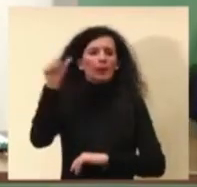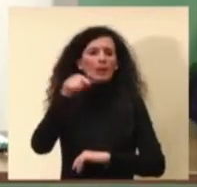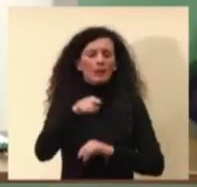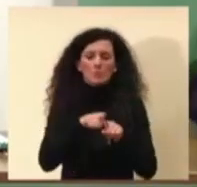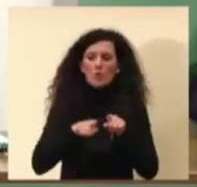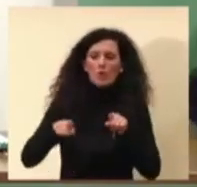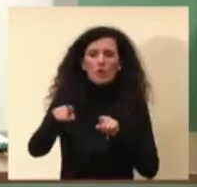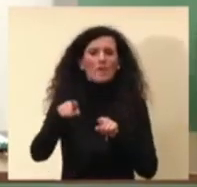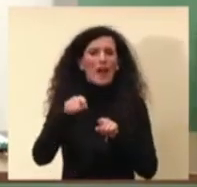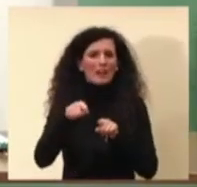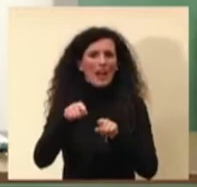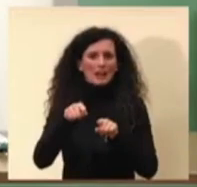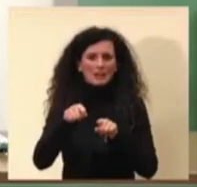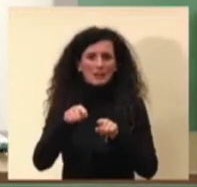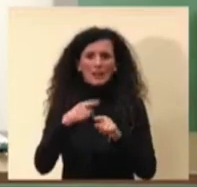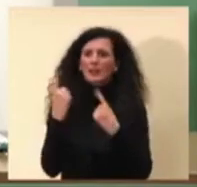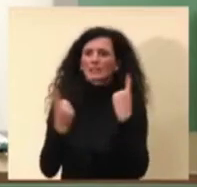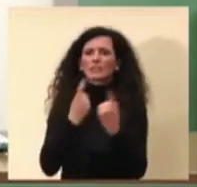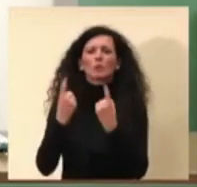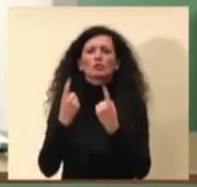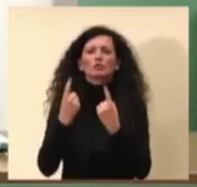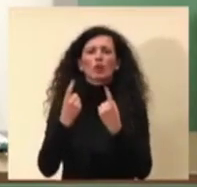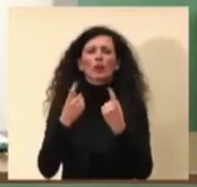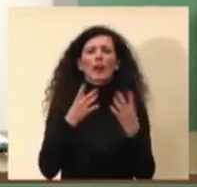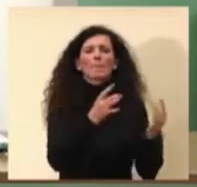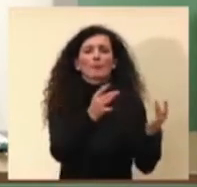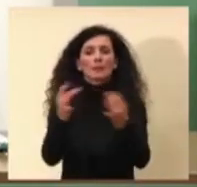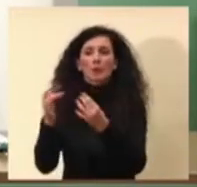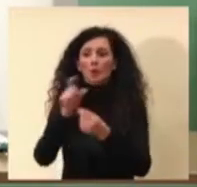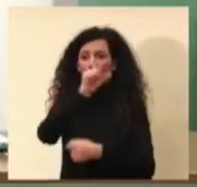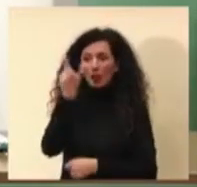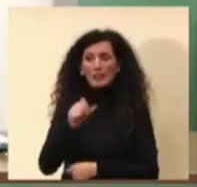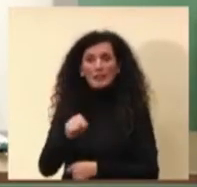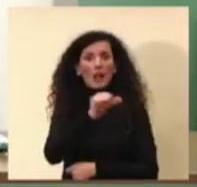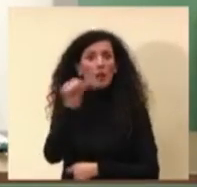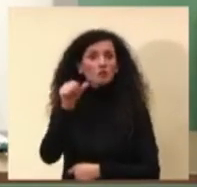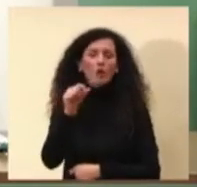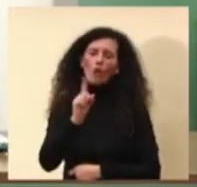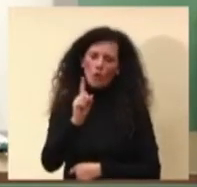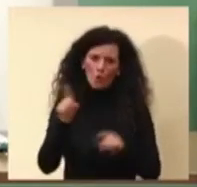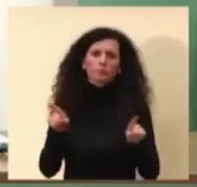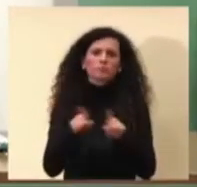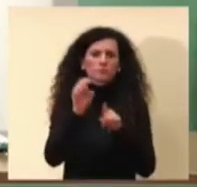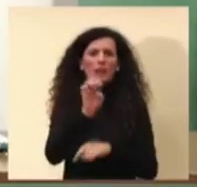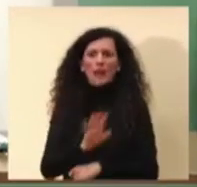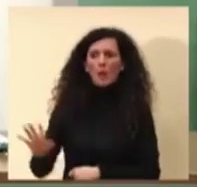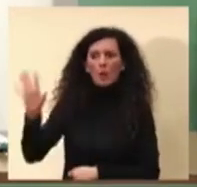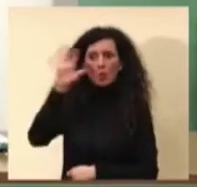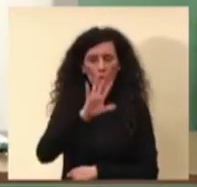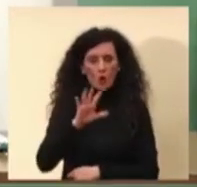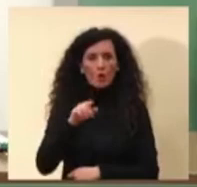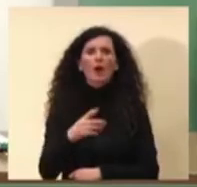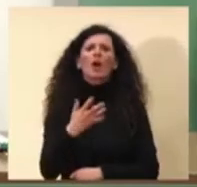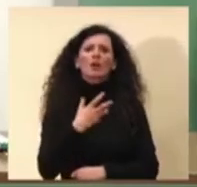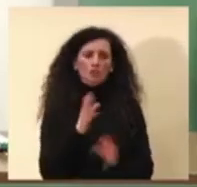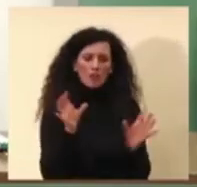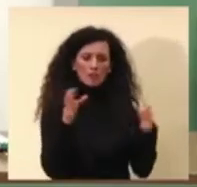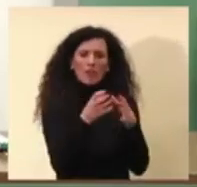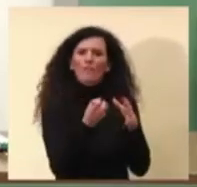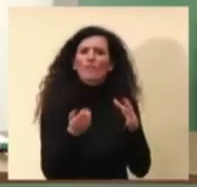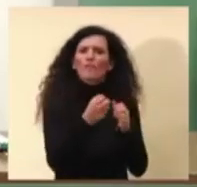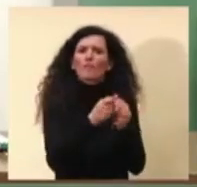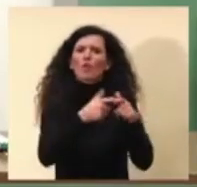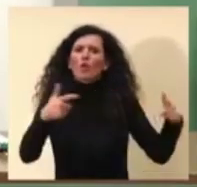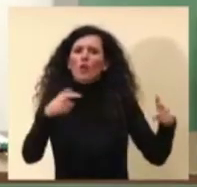epidemiologico non soltanto in quello italiano ma poi in tutto il quadro europeo, ma abbiamo anche focolai di variante brasiliana soprattutto